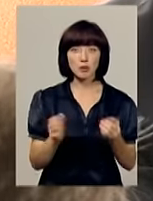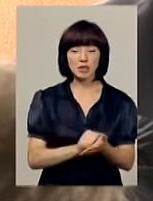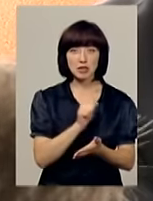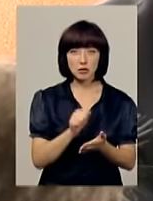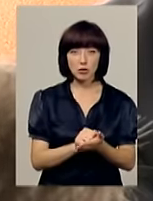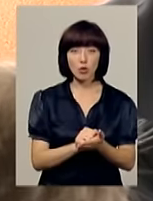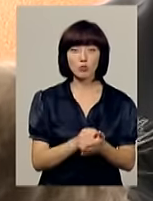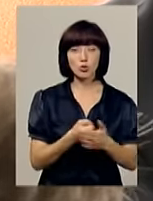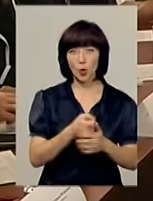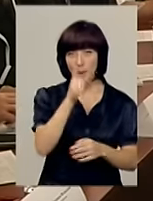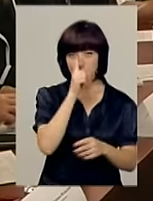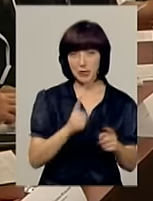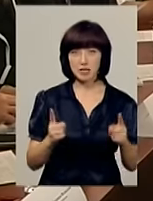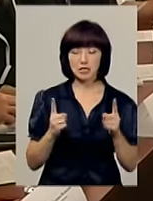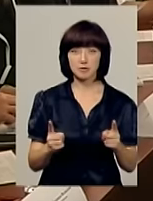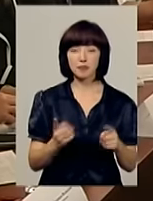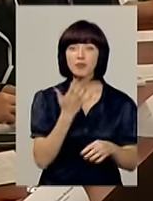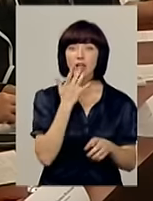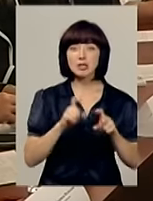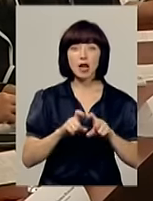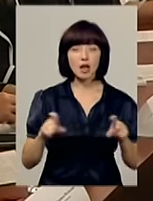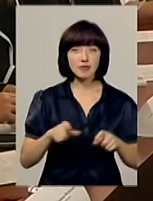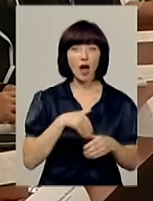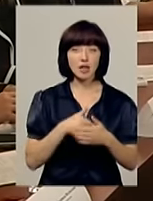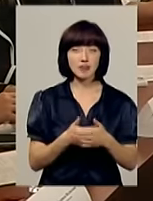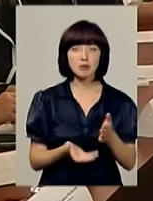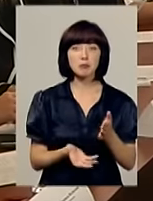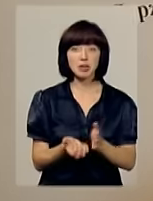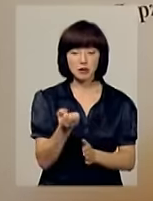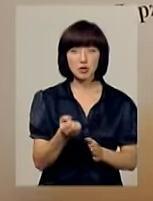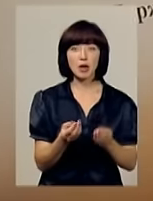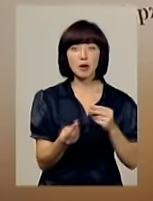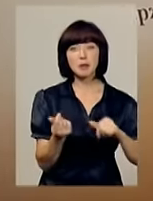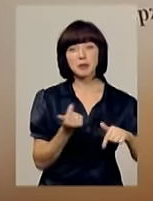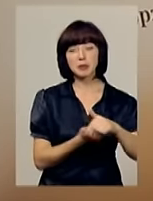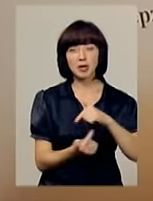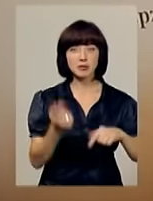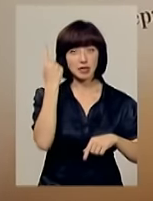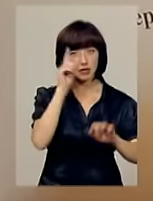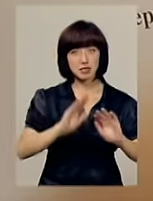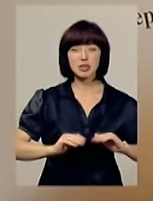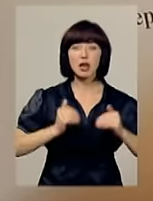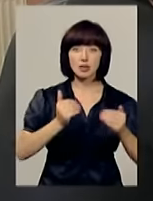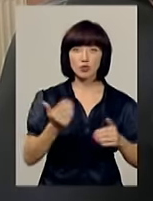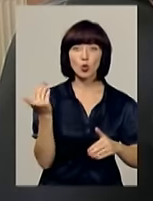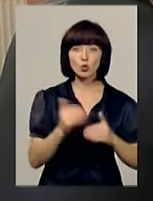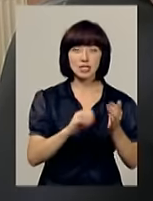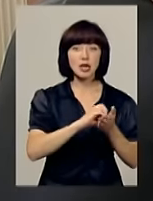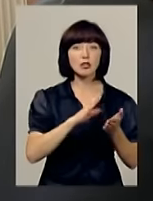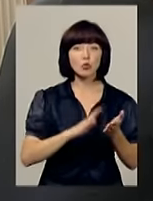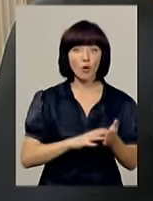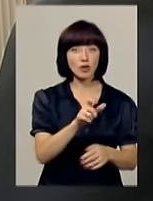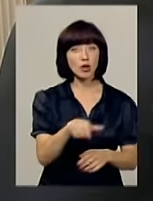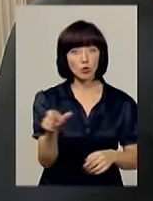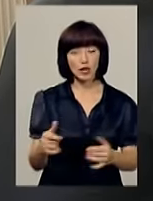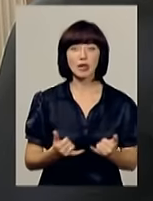до місяця-двух часу. В національному агентстві також активно підтримуватимуть підприємницькі ініціативи вже зареєстрованих безробітніх.